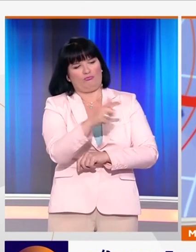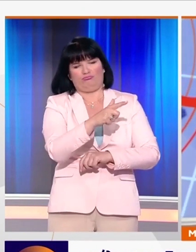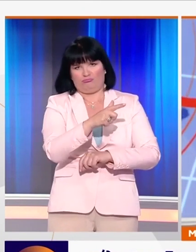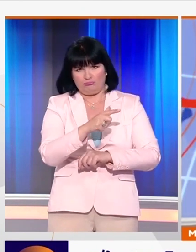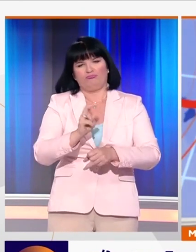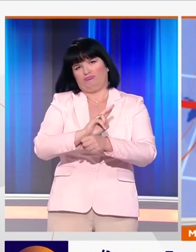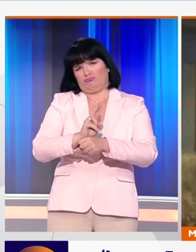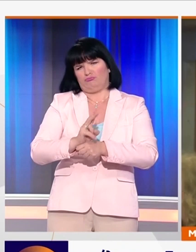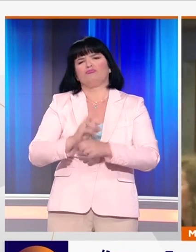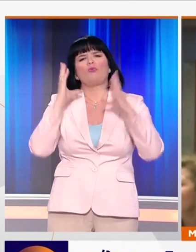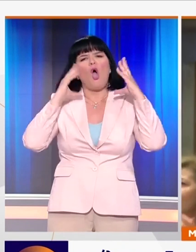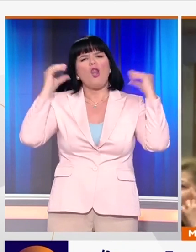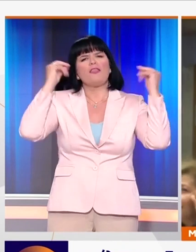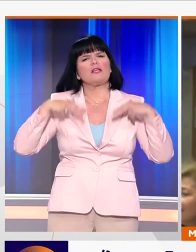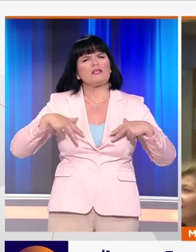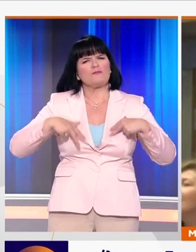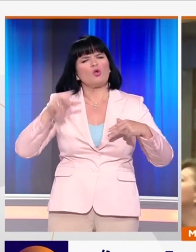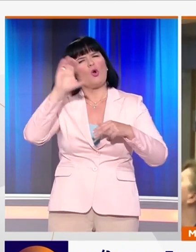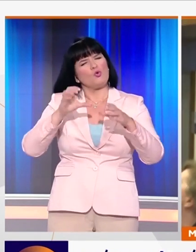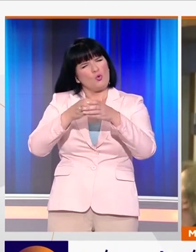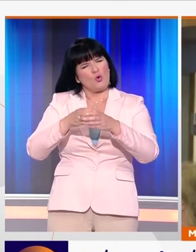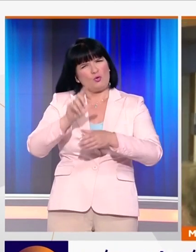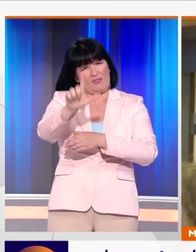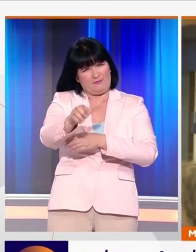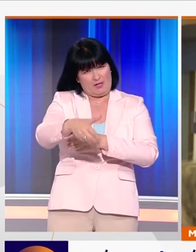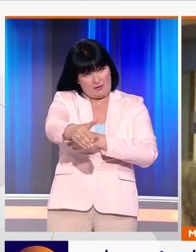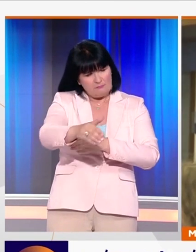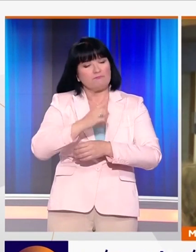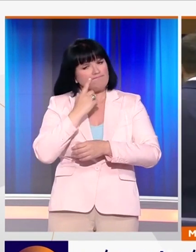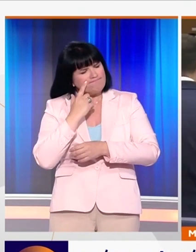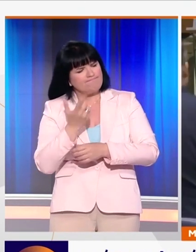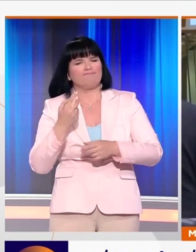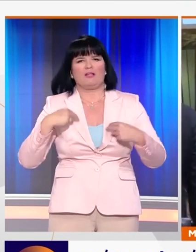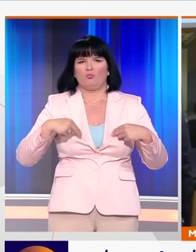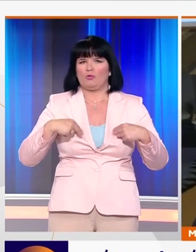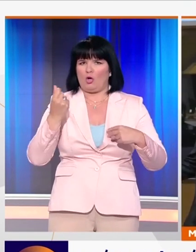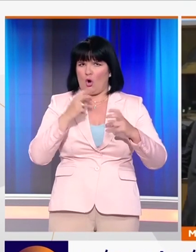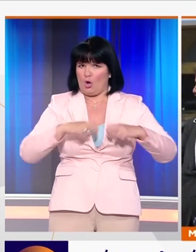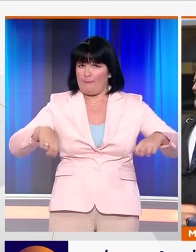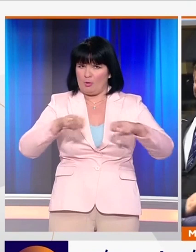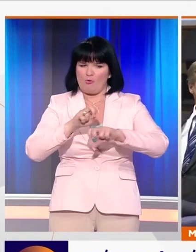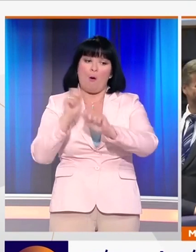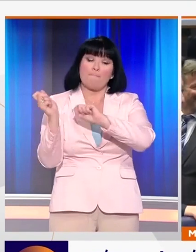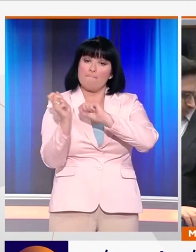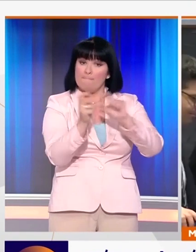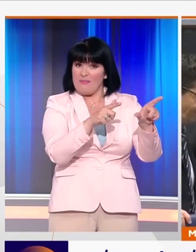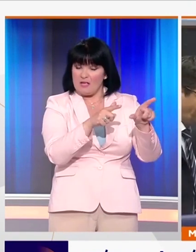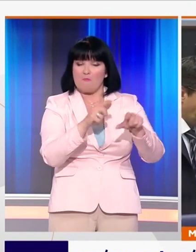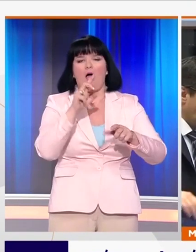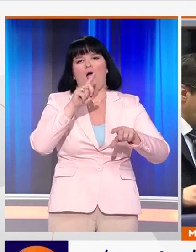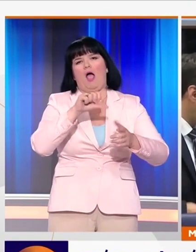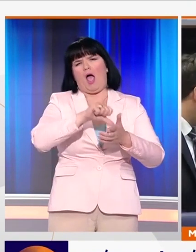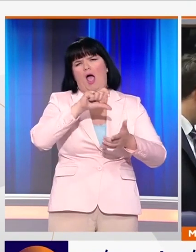Έγγραφο της Ολλανδικής Κυβέρνησης που αφορά στο Eurogroup της ερχόμενης Δευτέρας, δείχνει ότι οι Υπουργοί Οικονομικών θα στείλουν ξεκάθαρο μήνυμα στην